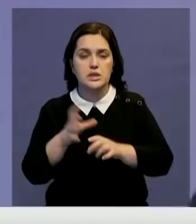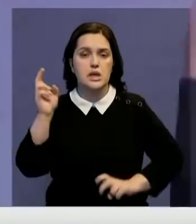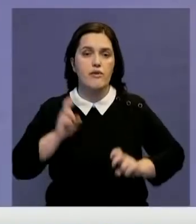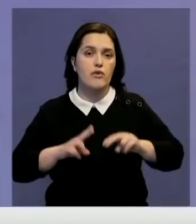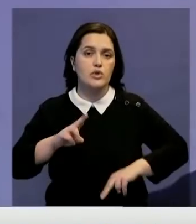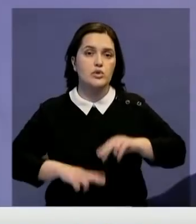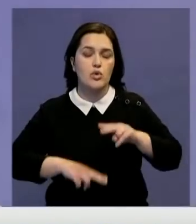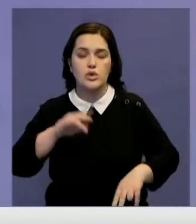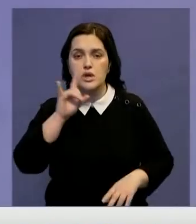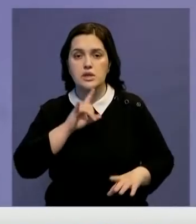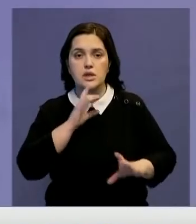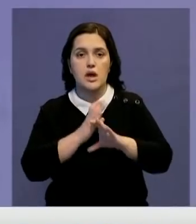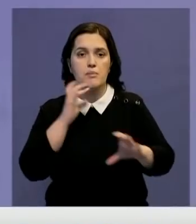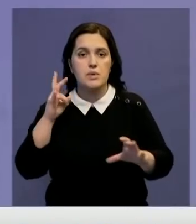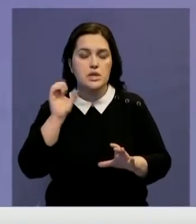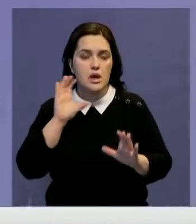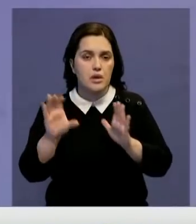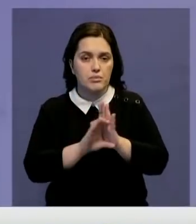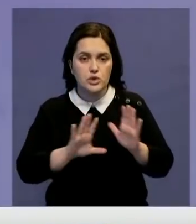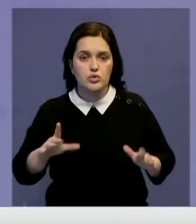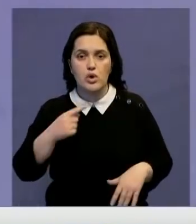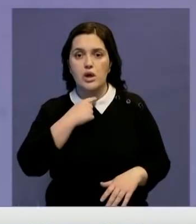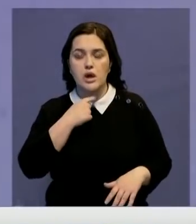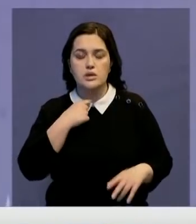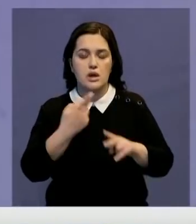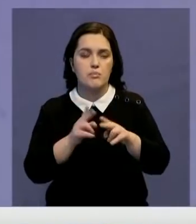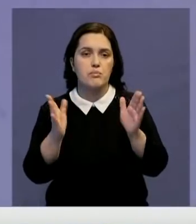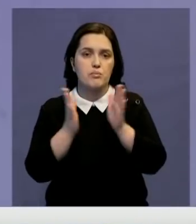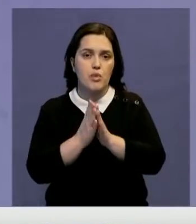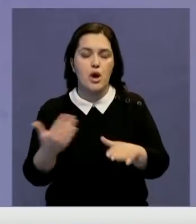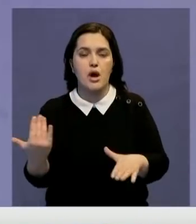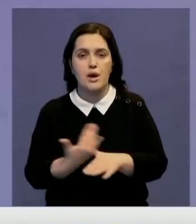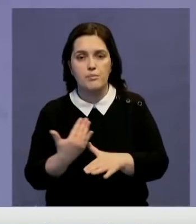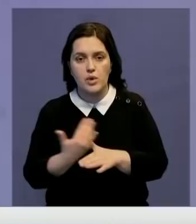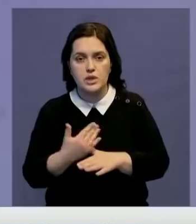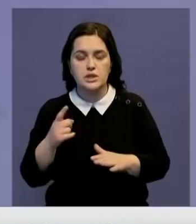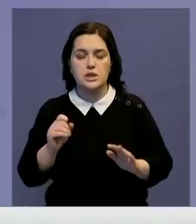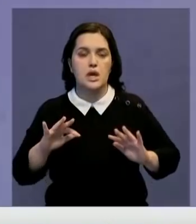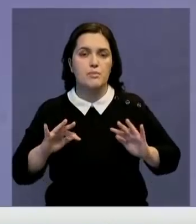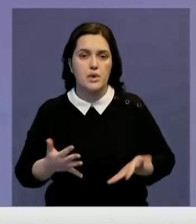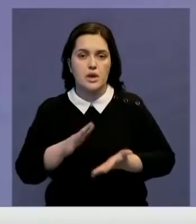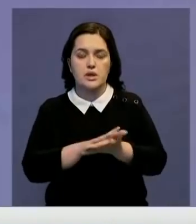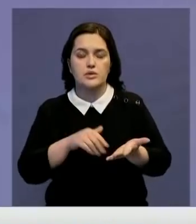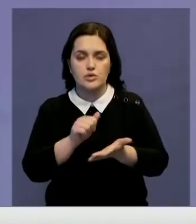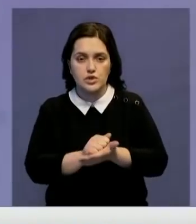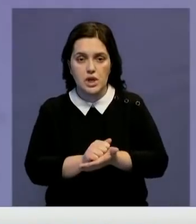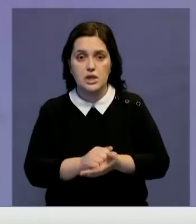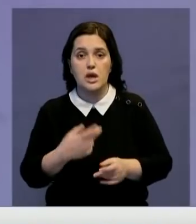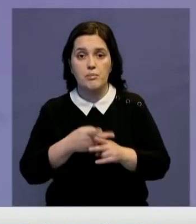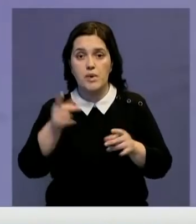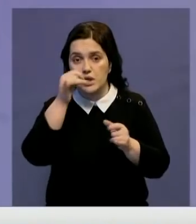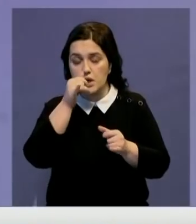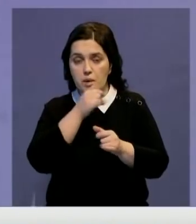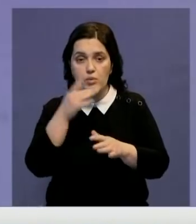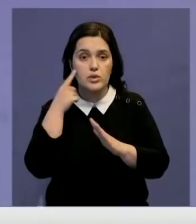нефтепроводы, не прислушиваясь к голосам, которые просят о помощи из-за происходящих разрушений. Лидеры не могут